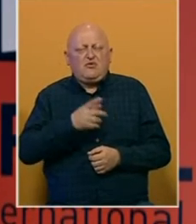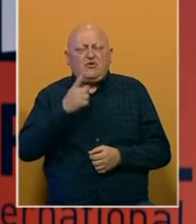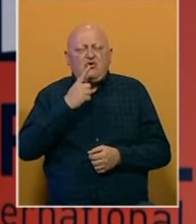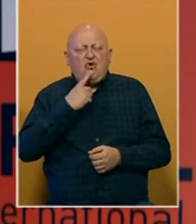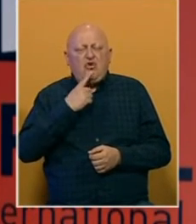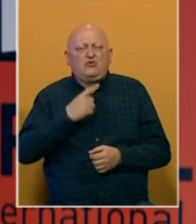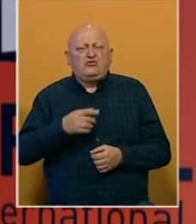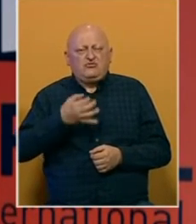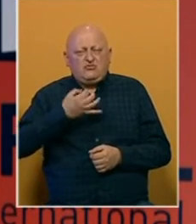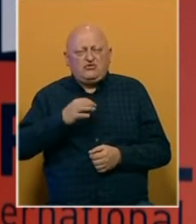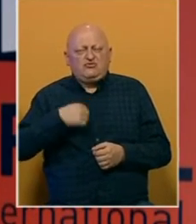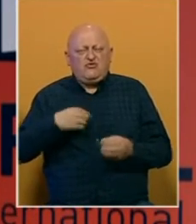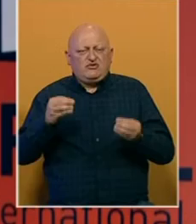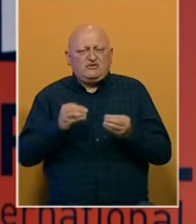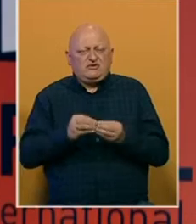koji nasuju